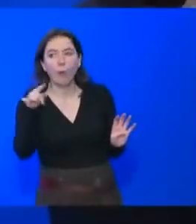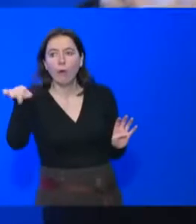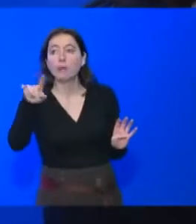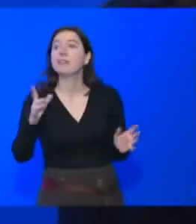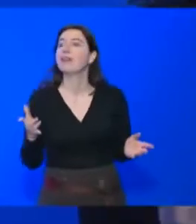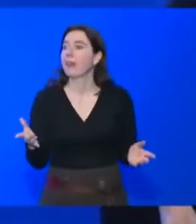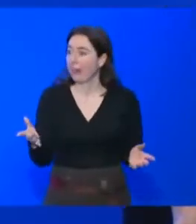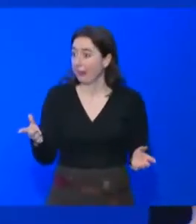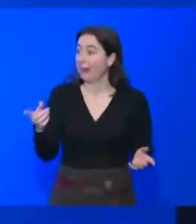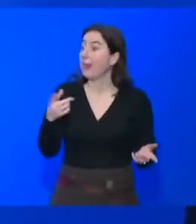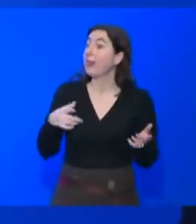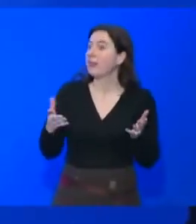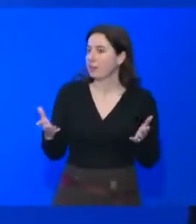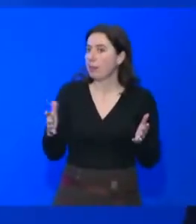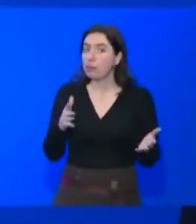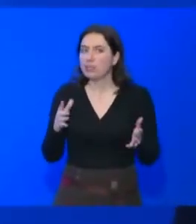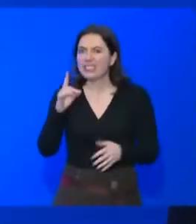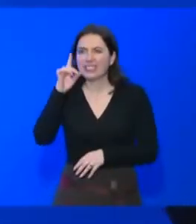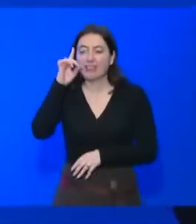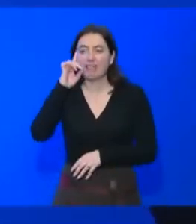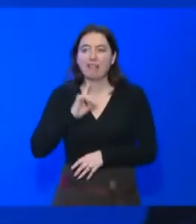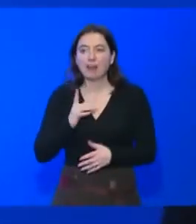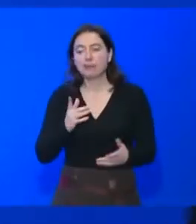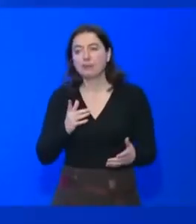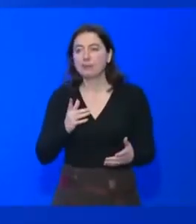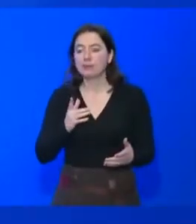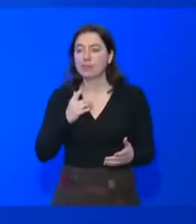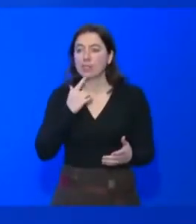Ah, c'est éventuellement une femme. Mais quel dommage.